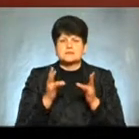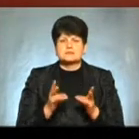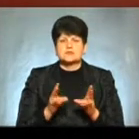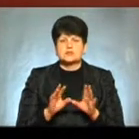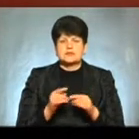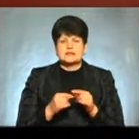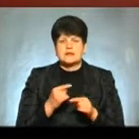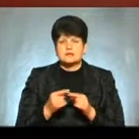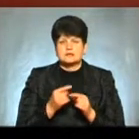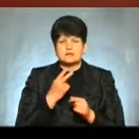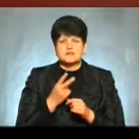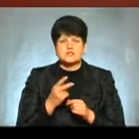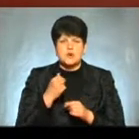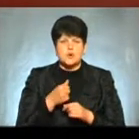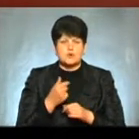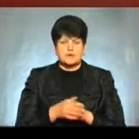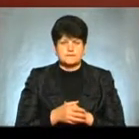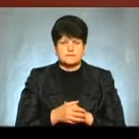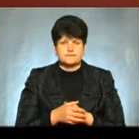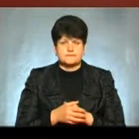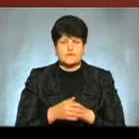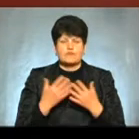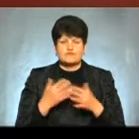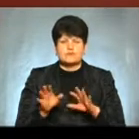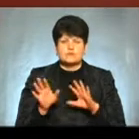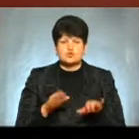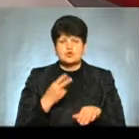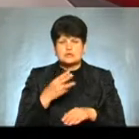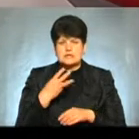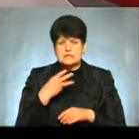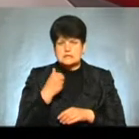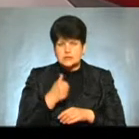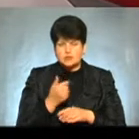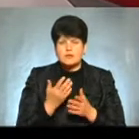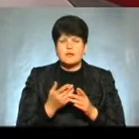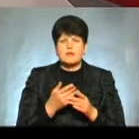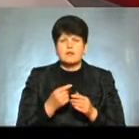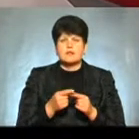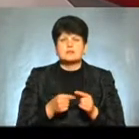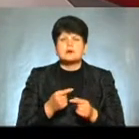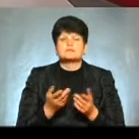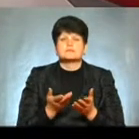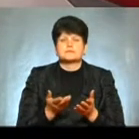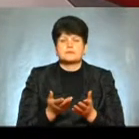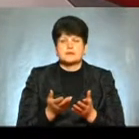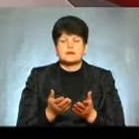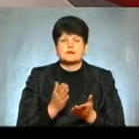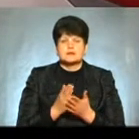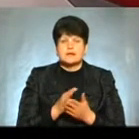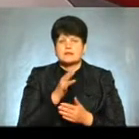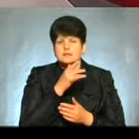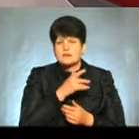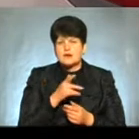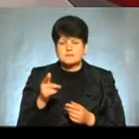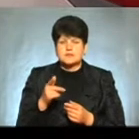наслідки з погляду років? Вже пройшло 30 років, однак наслідки все одно ще Власне, існує зараз такий термін